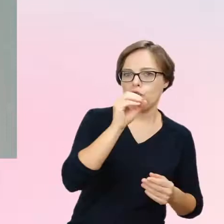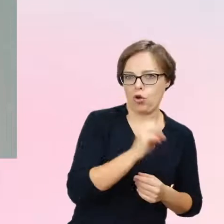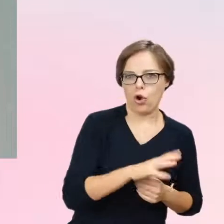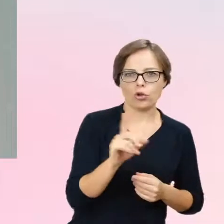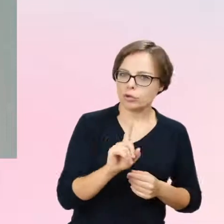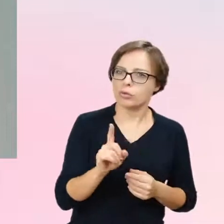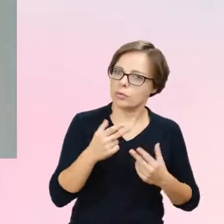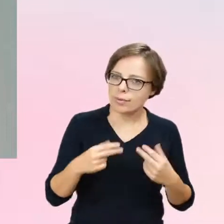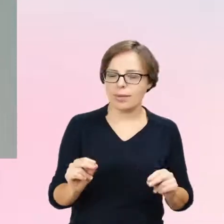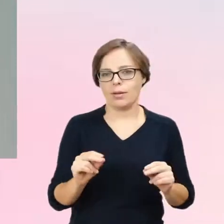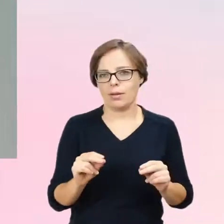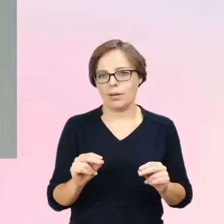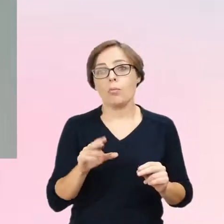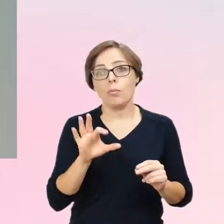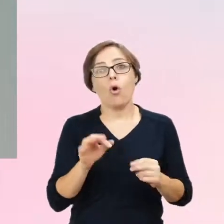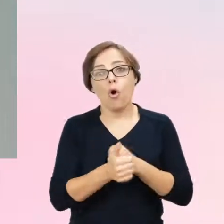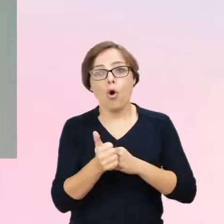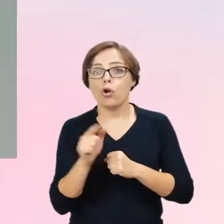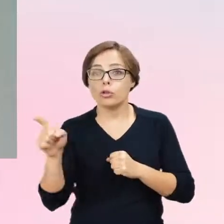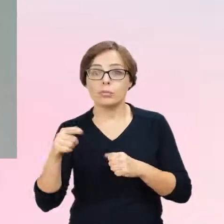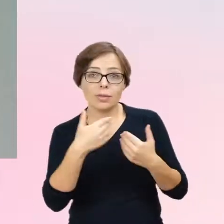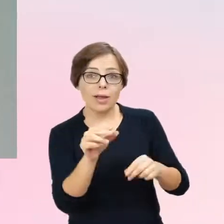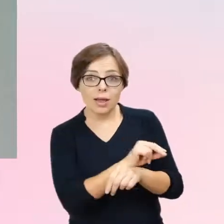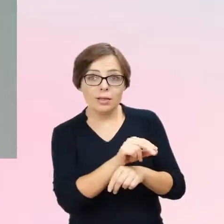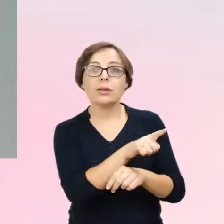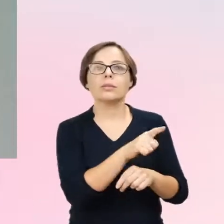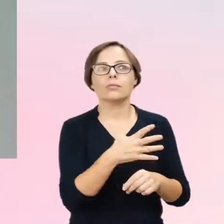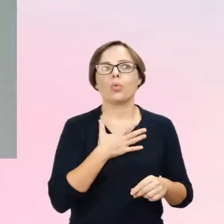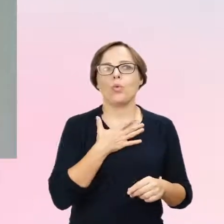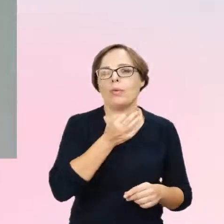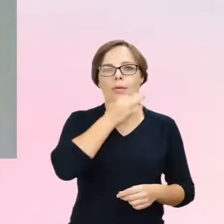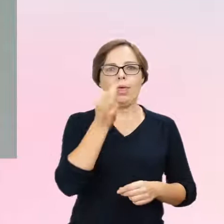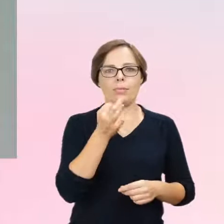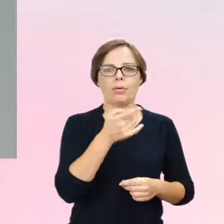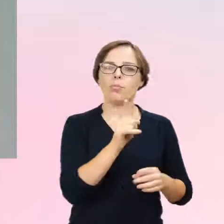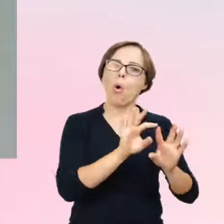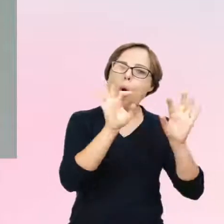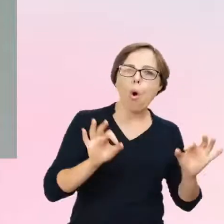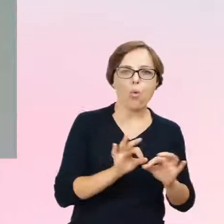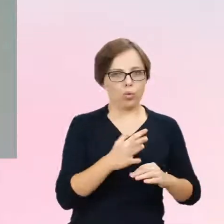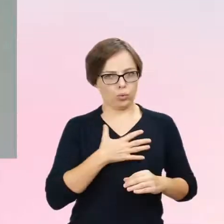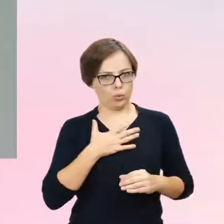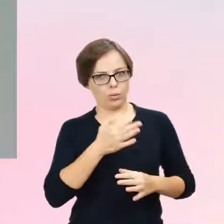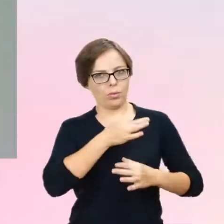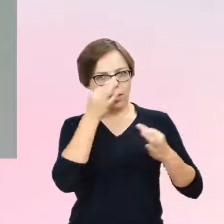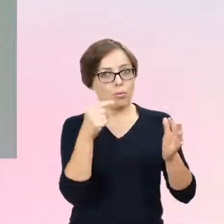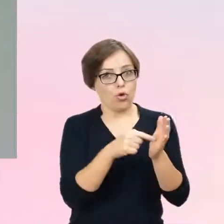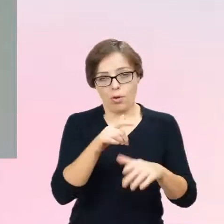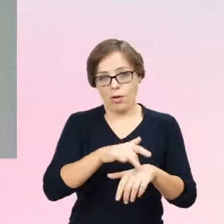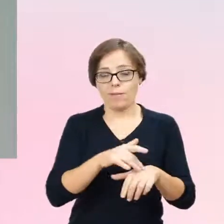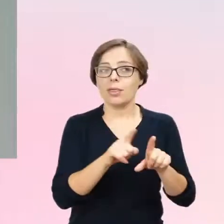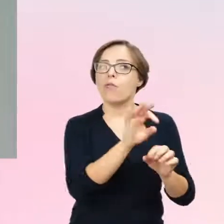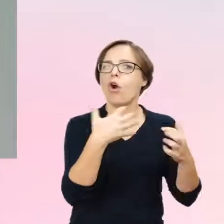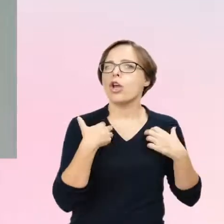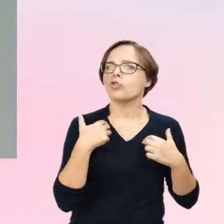efekt kliniczny i przyniosła rezultat poprawy ogólnego takiego samopoczucia i jakości